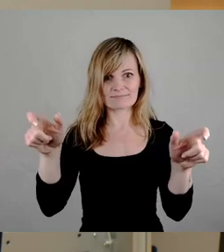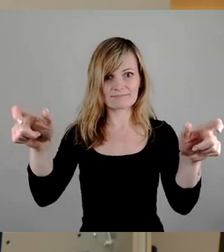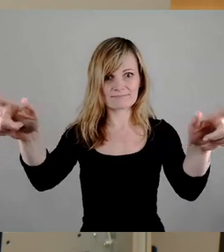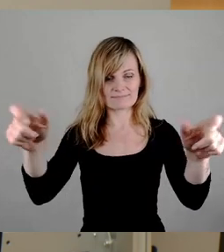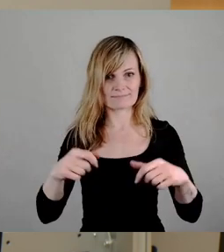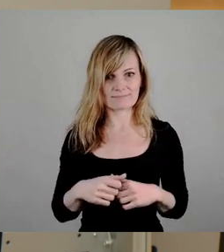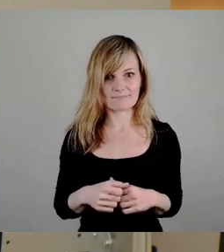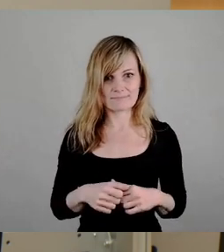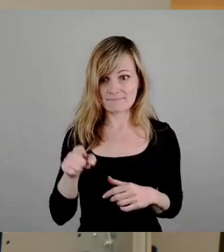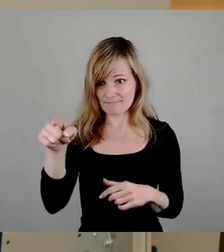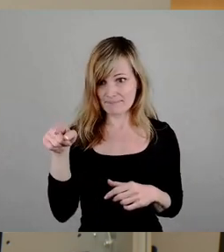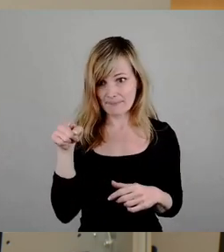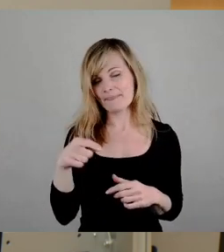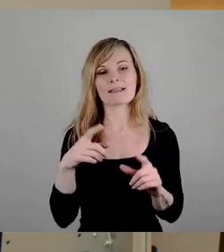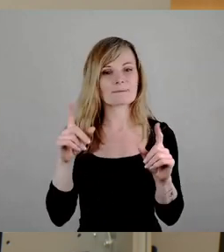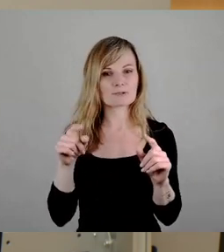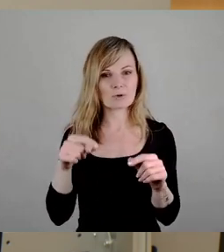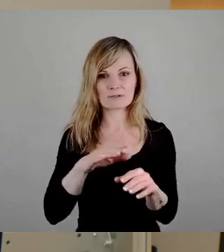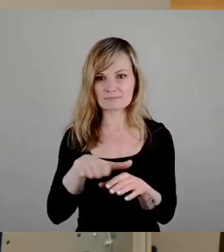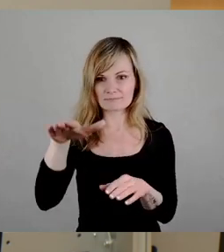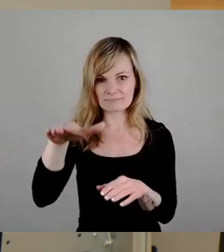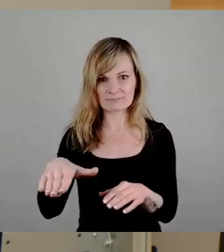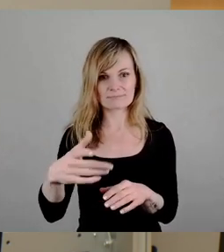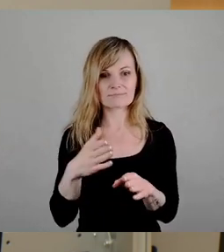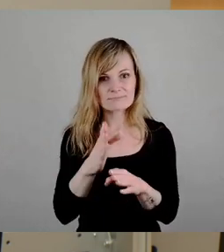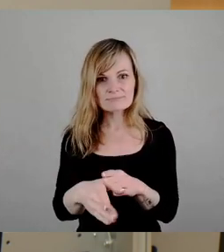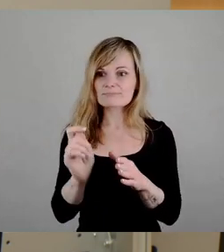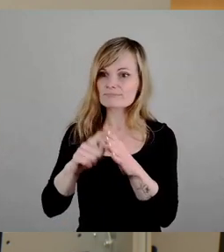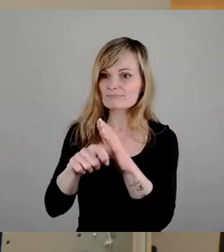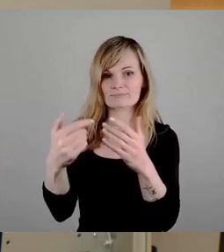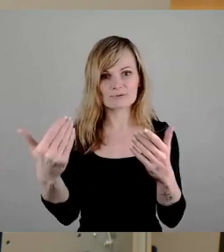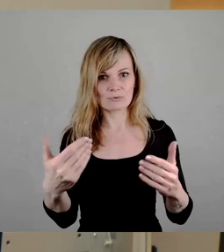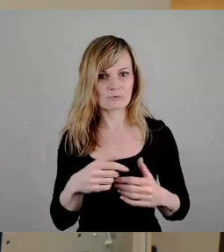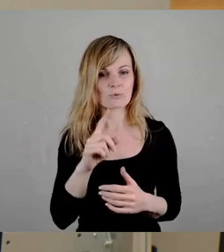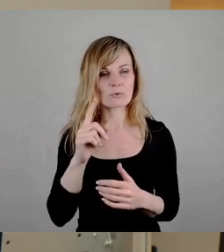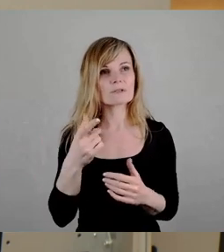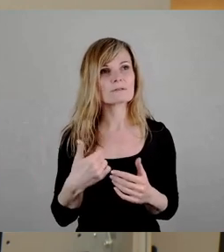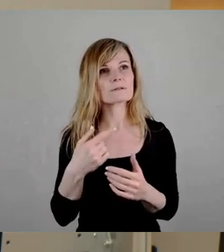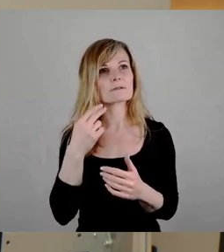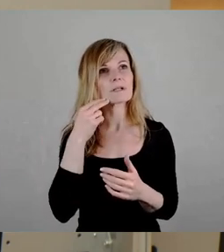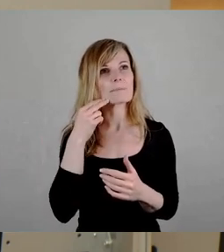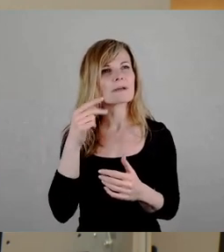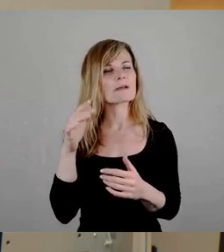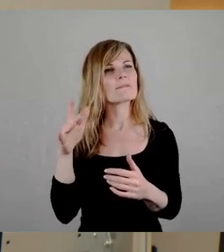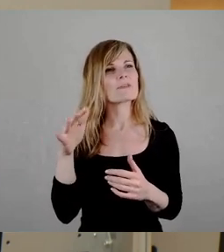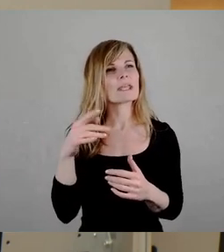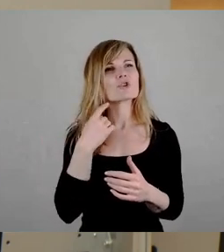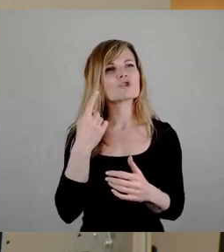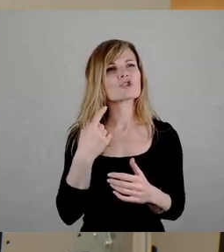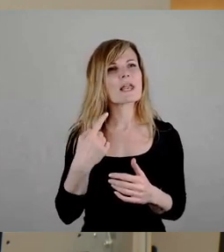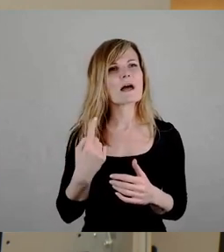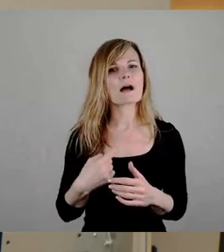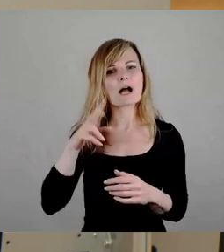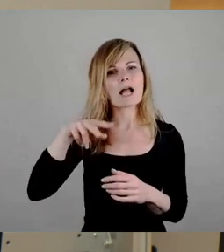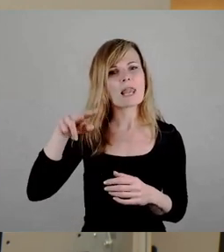Erschließungsfunktion, eine Andienungsfunktion. Und außerdem ist da so ein Ding, das heißt Schillergalerie. Und da ist so ein ganz großes